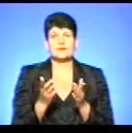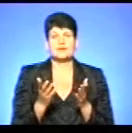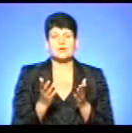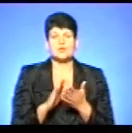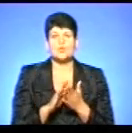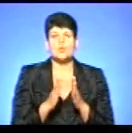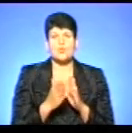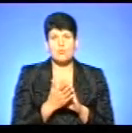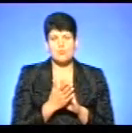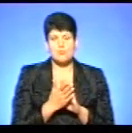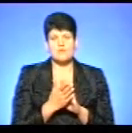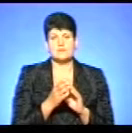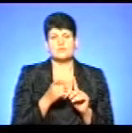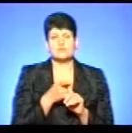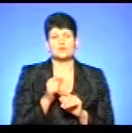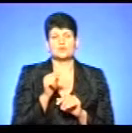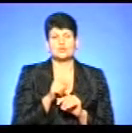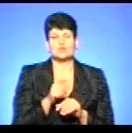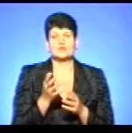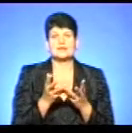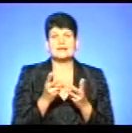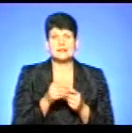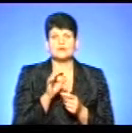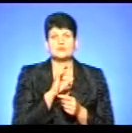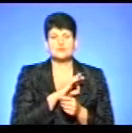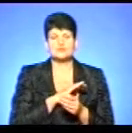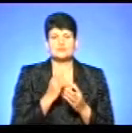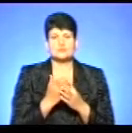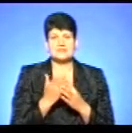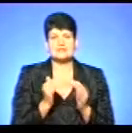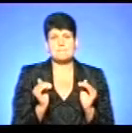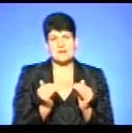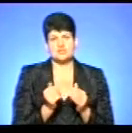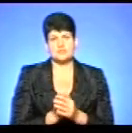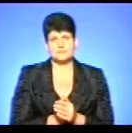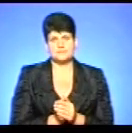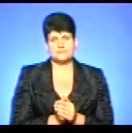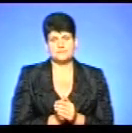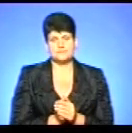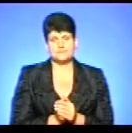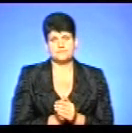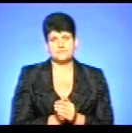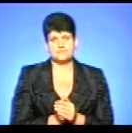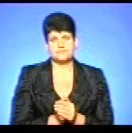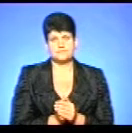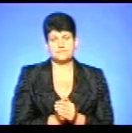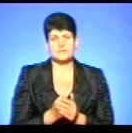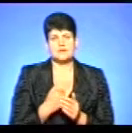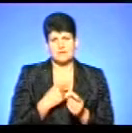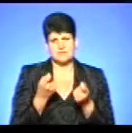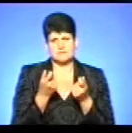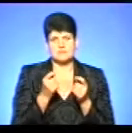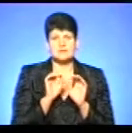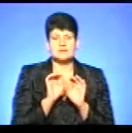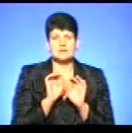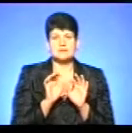умови призводять до того, що кількість користувачів субсидій менша є. Я тезово назву, це